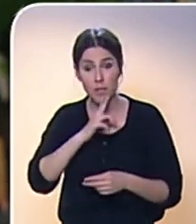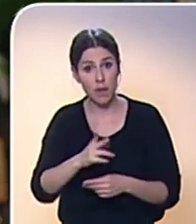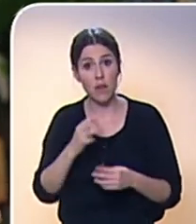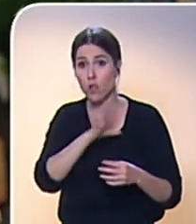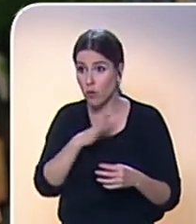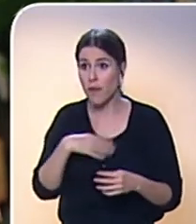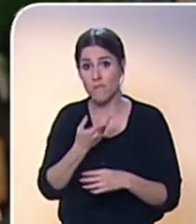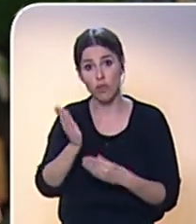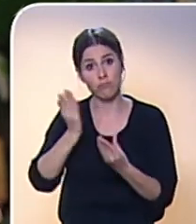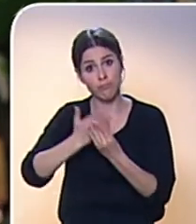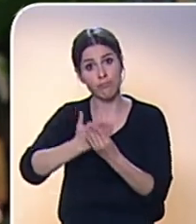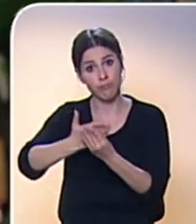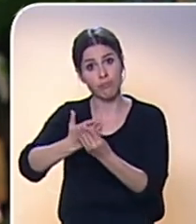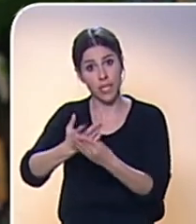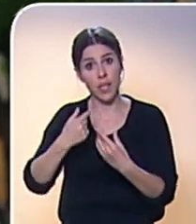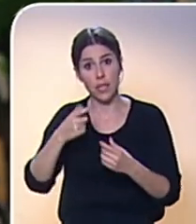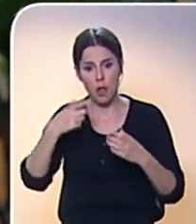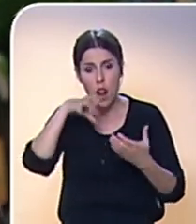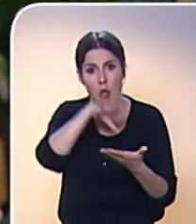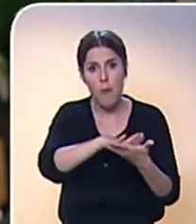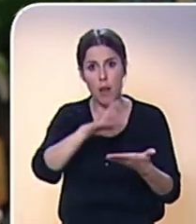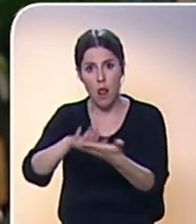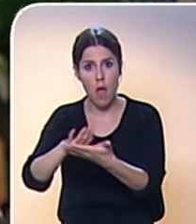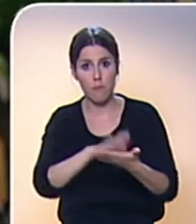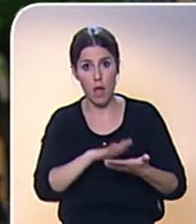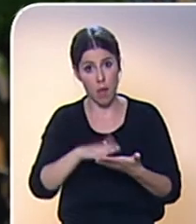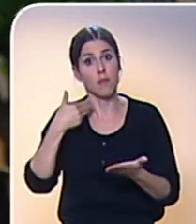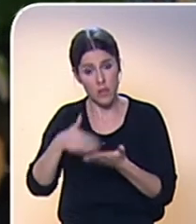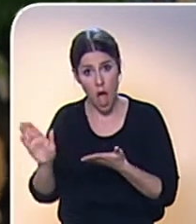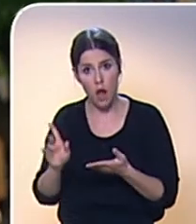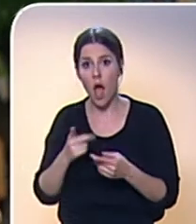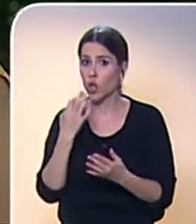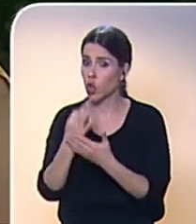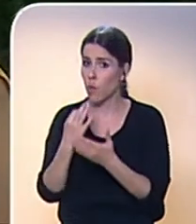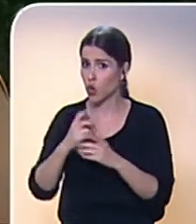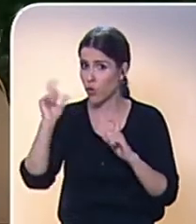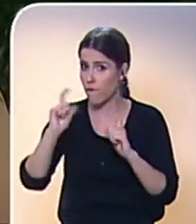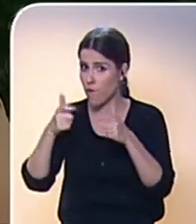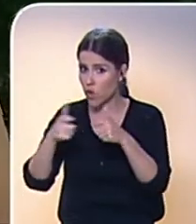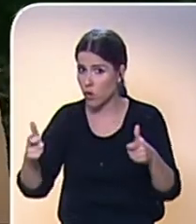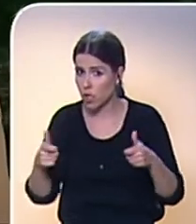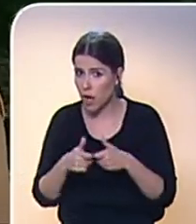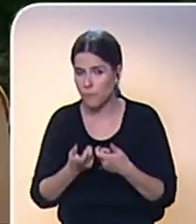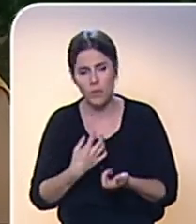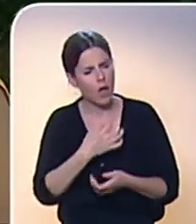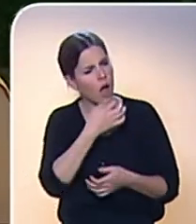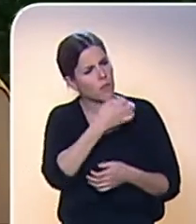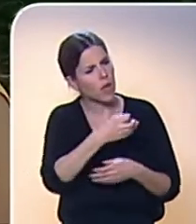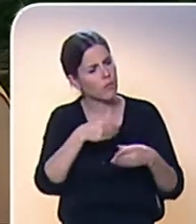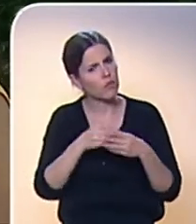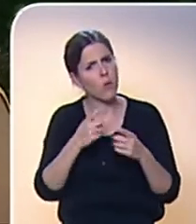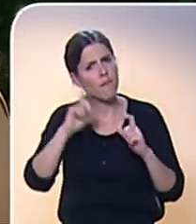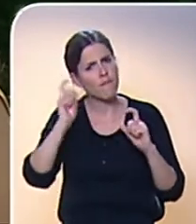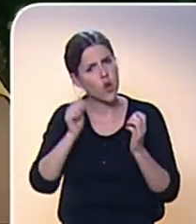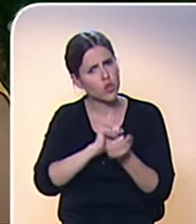ale nejlepší formou archivace fotky je určitě fotokniha. A dokážete říct, jaká je třeba dlouhá životnost té vytištěné